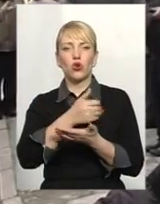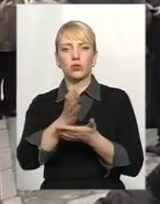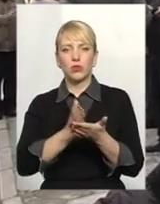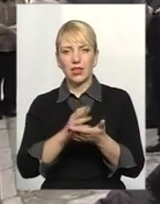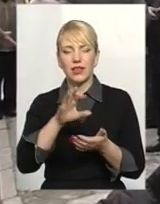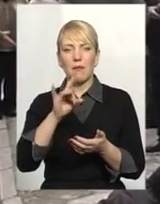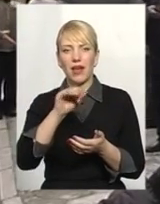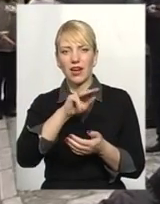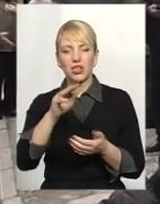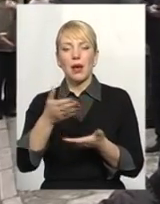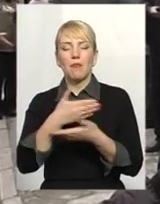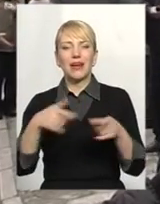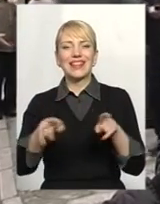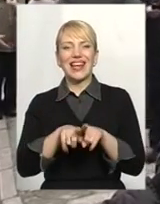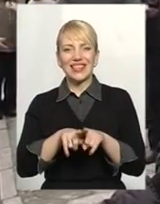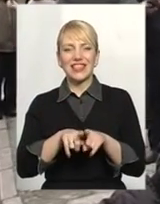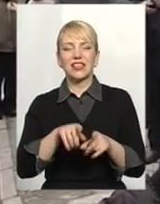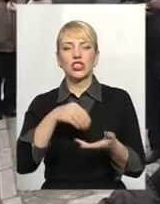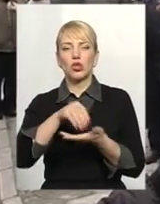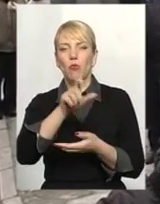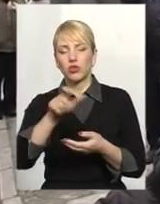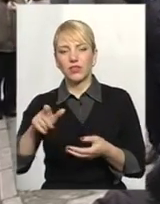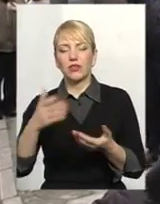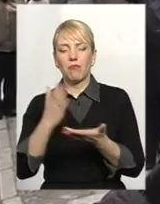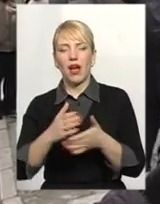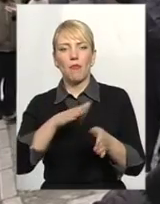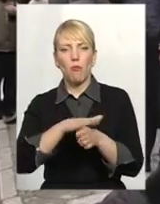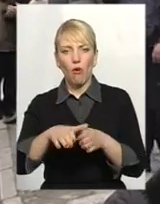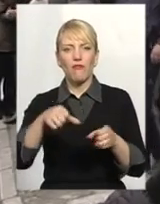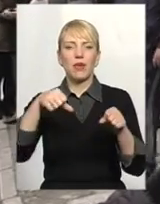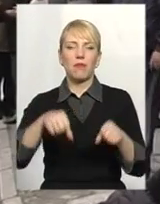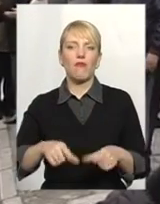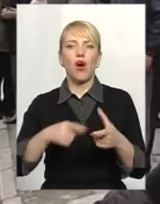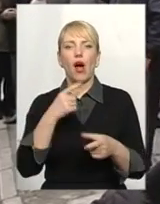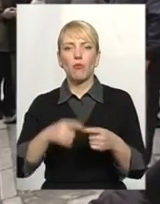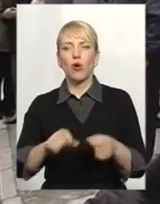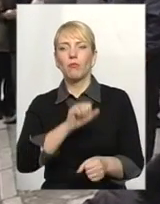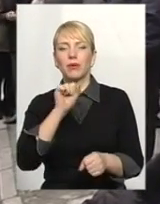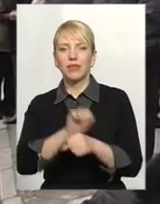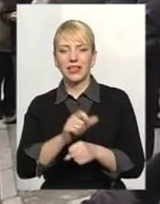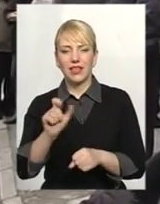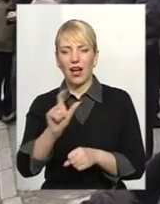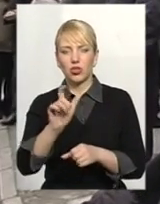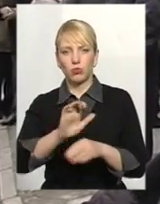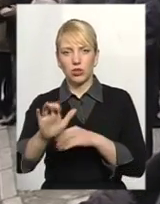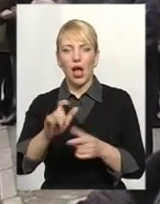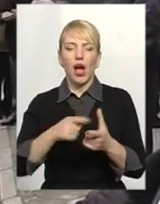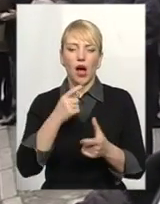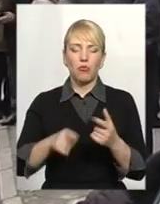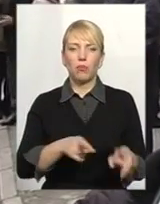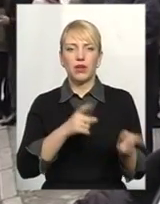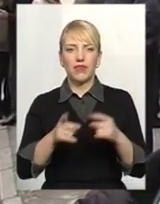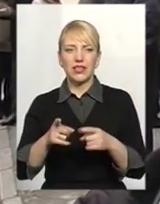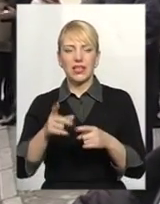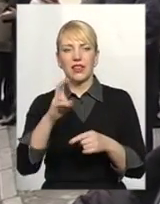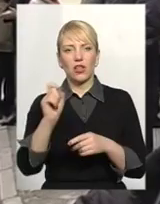таких споживачів маємо повне право або припинити газопостачання, або перевести на граничні норми, які є прописані